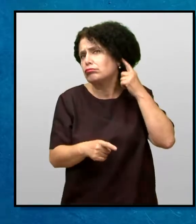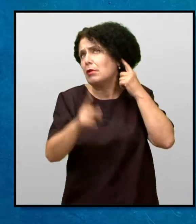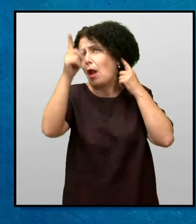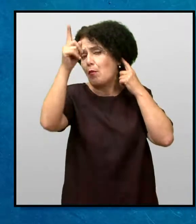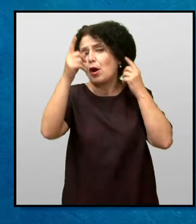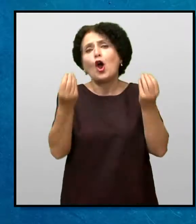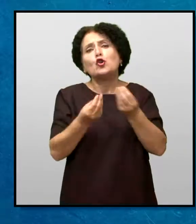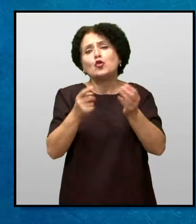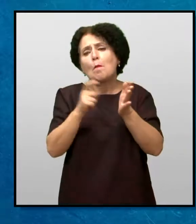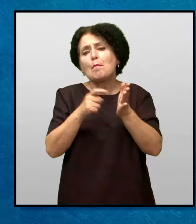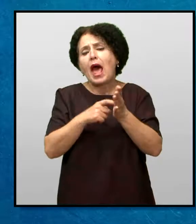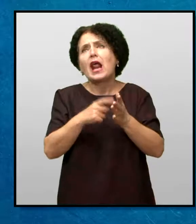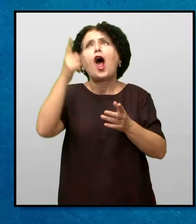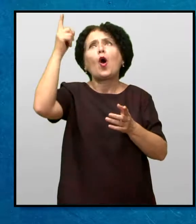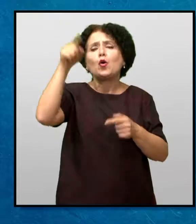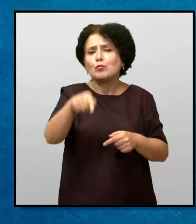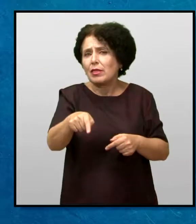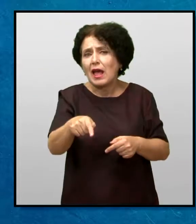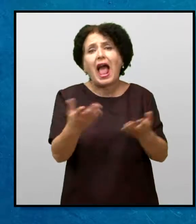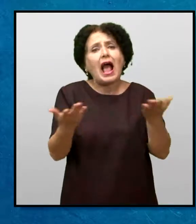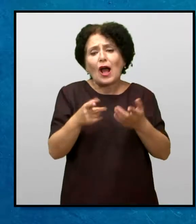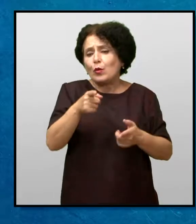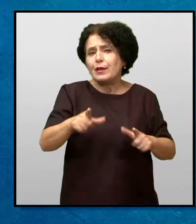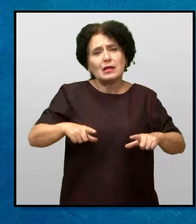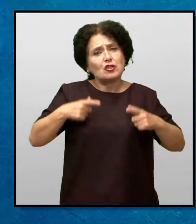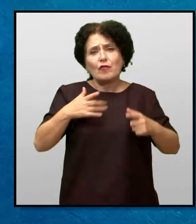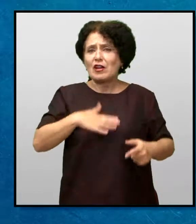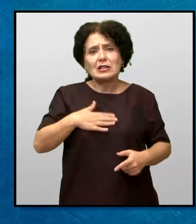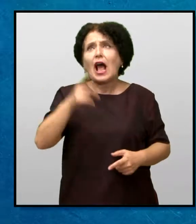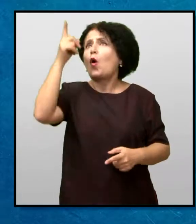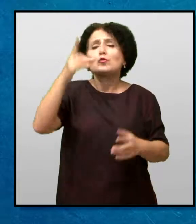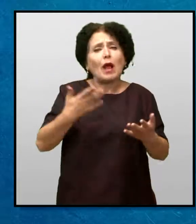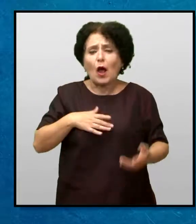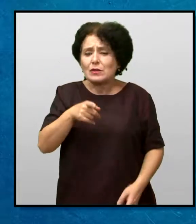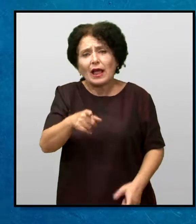Кога Тој ти кажува што бара од тебе Тој И како сака да живееш ти?